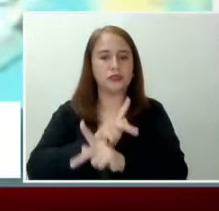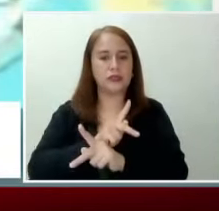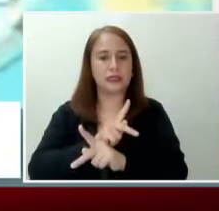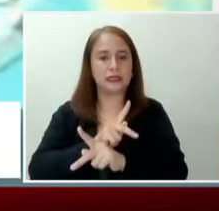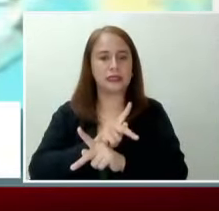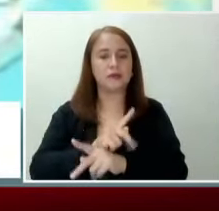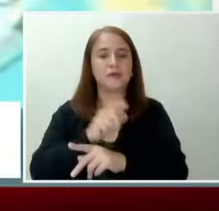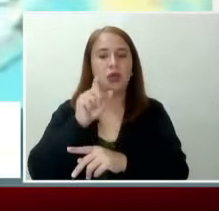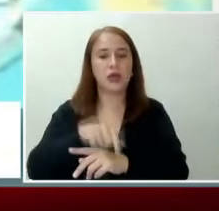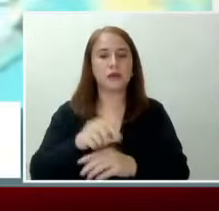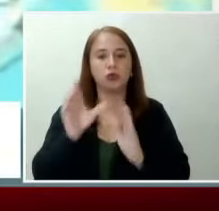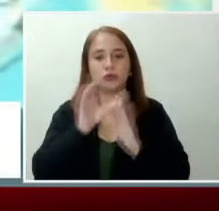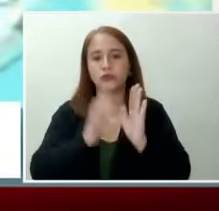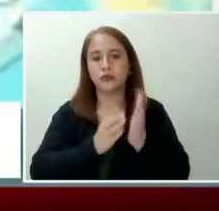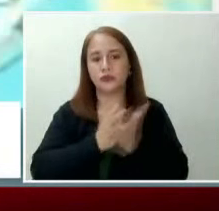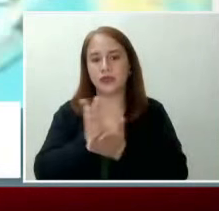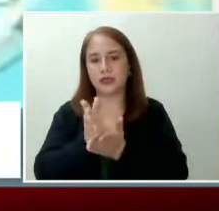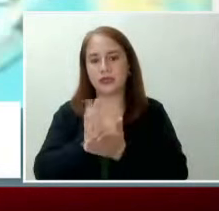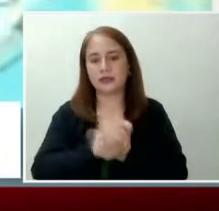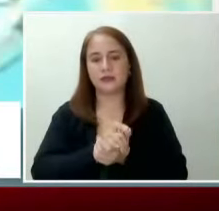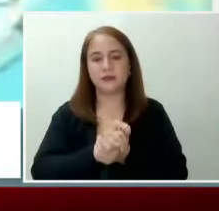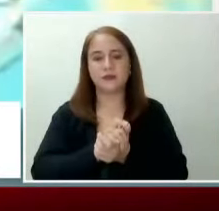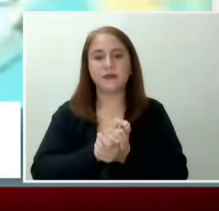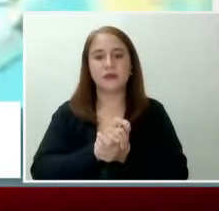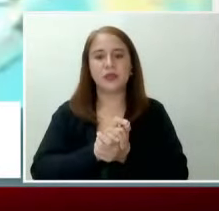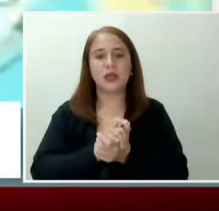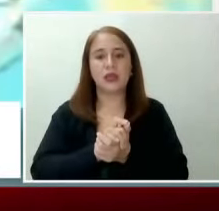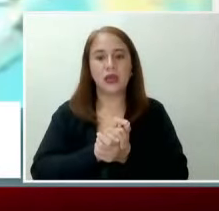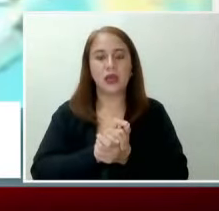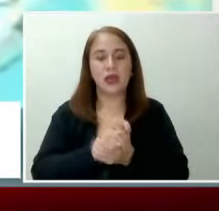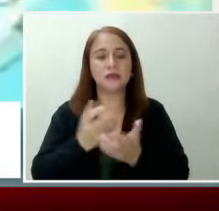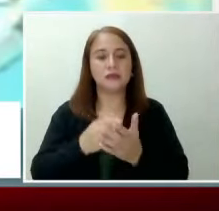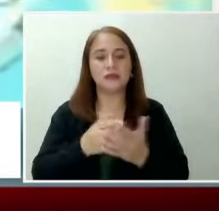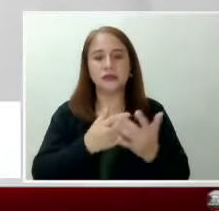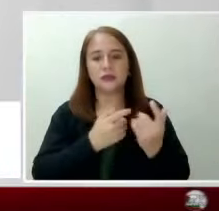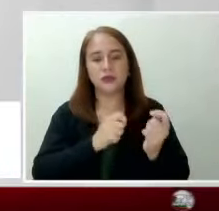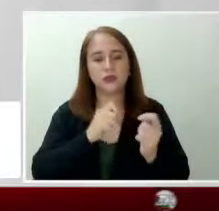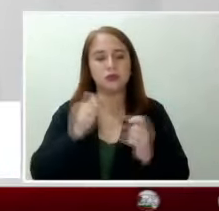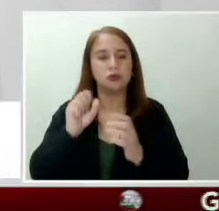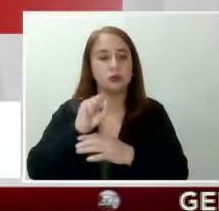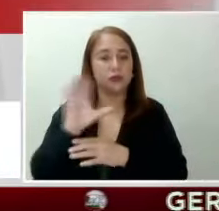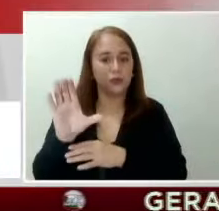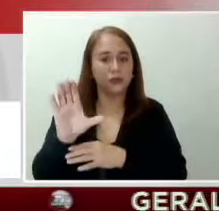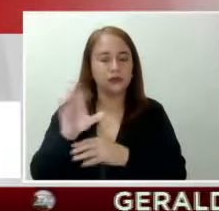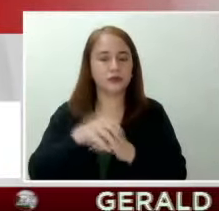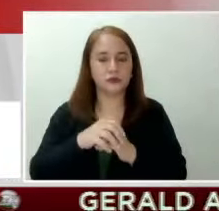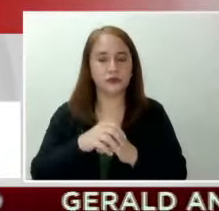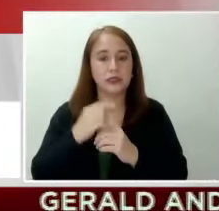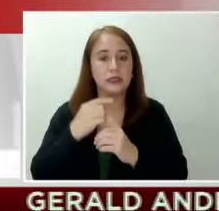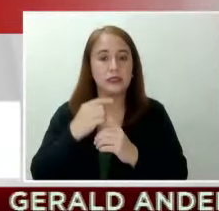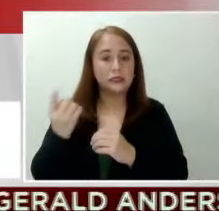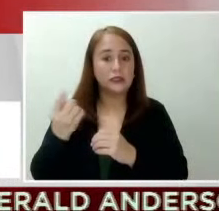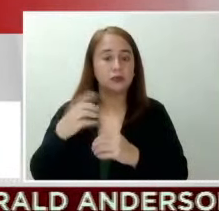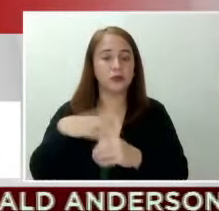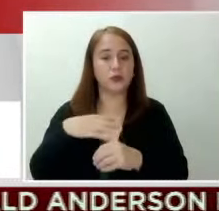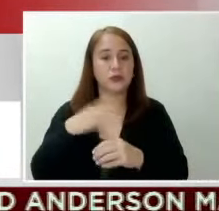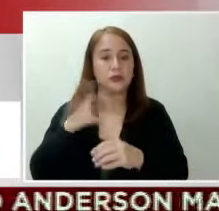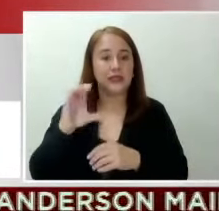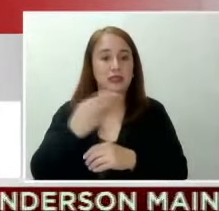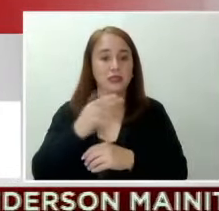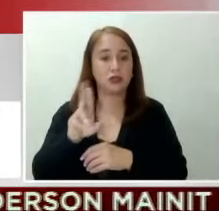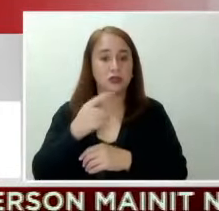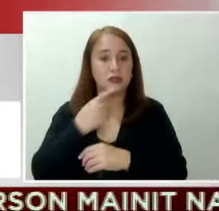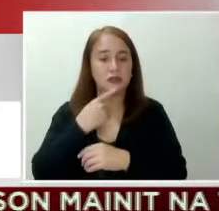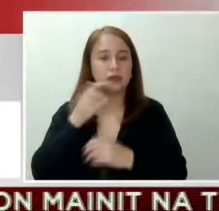constitutional rights. It's a special duty entrusted to the Supreme Court. Para sa Commission on Human Rights, dapat